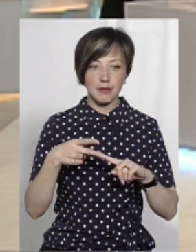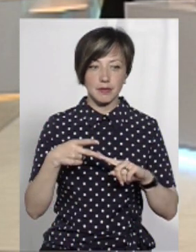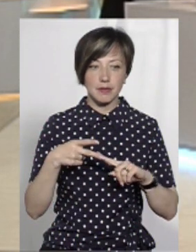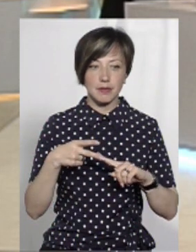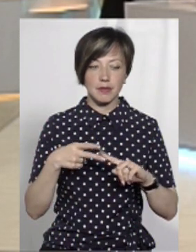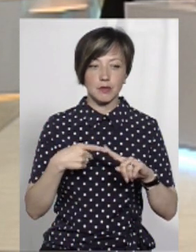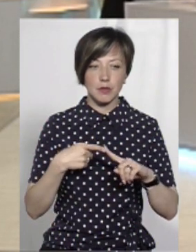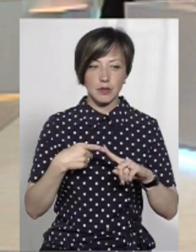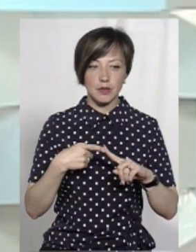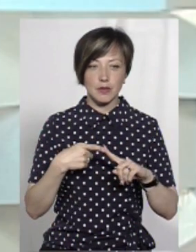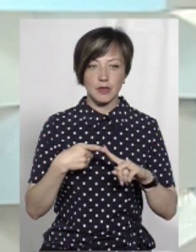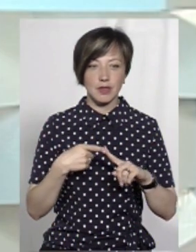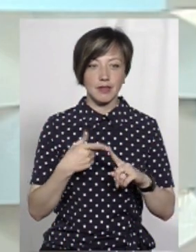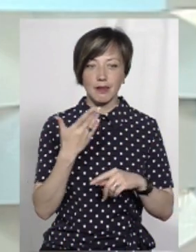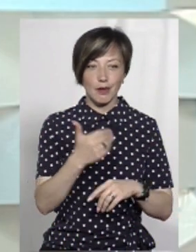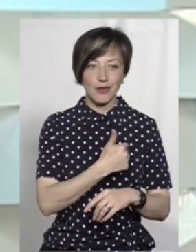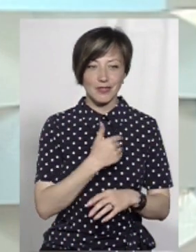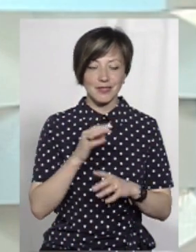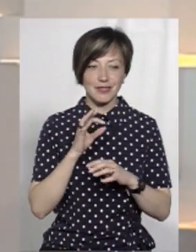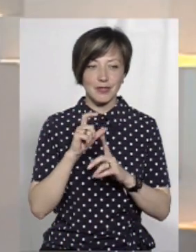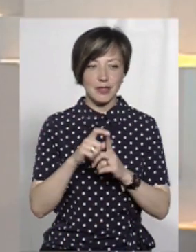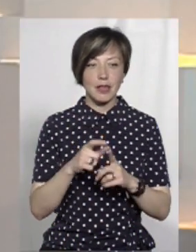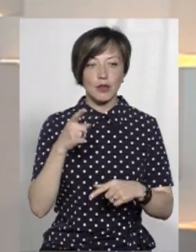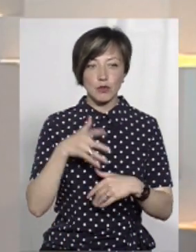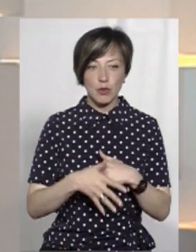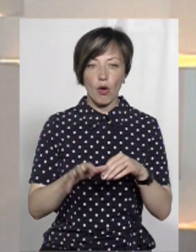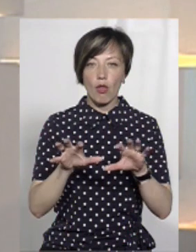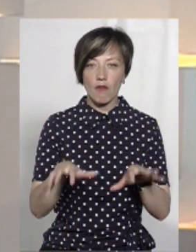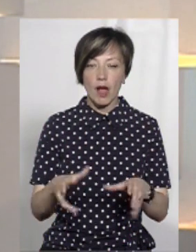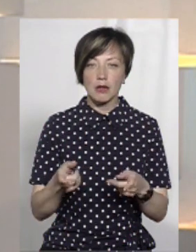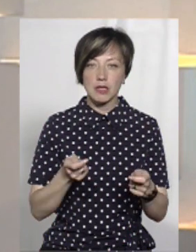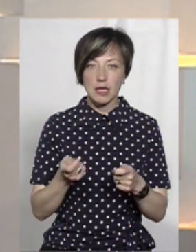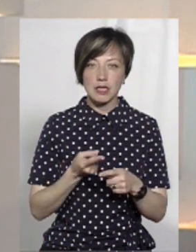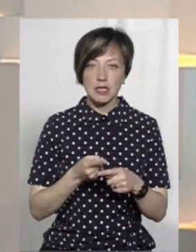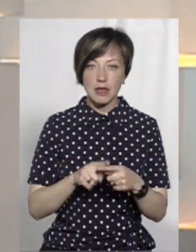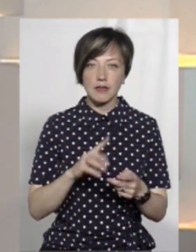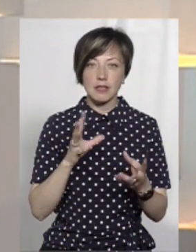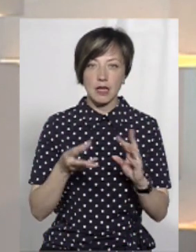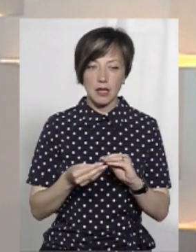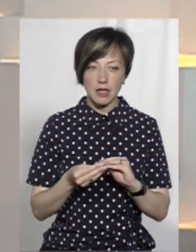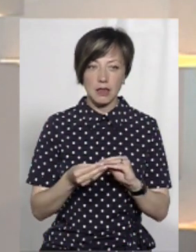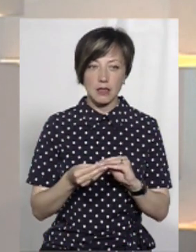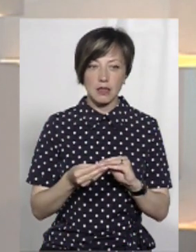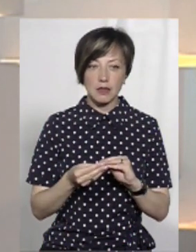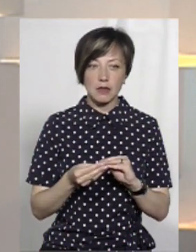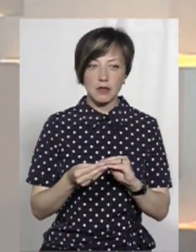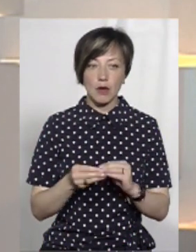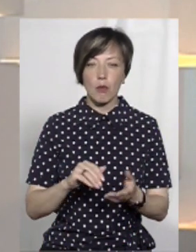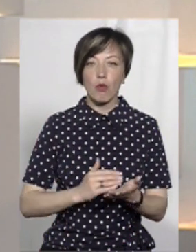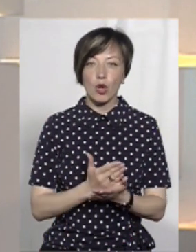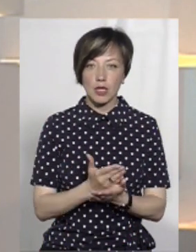Тобто, політика спочатку? Тобто, ну, розумієте, що голова адміністрації – це, взагалі, уже